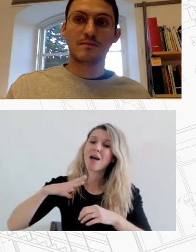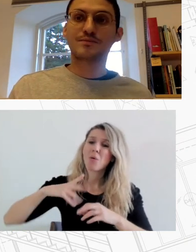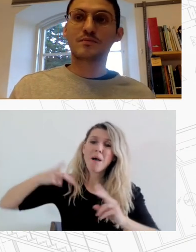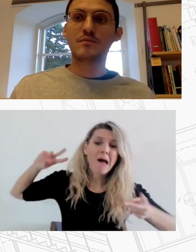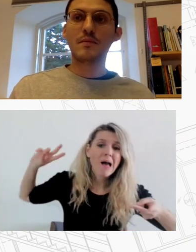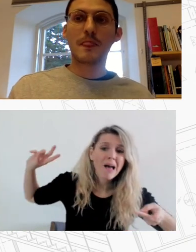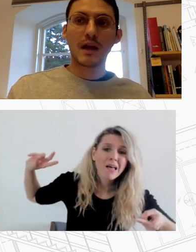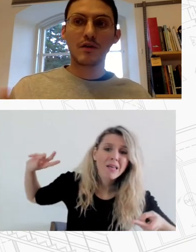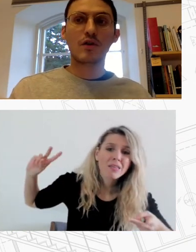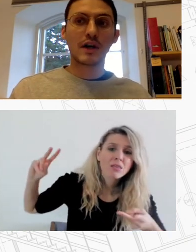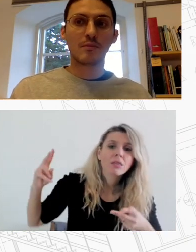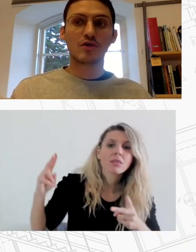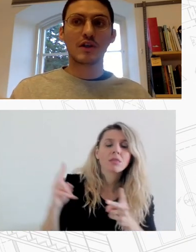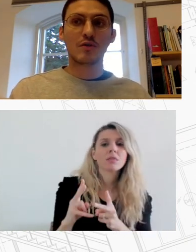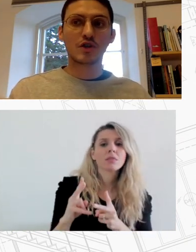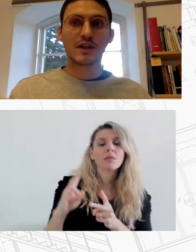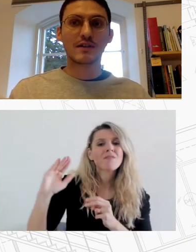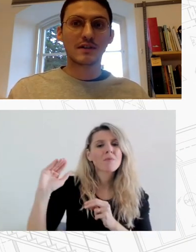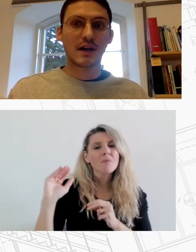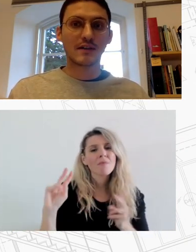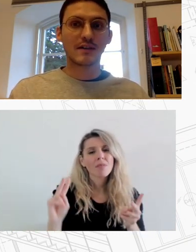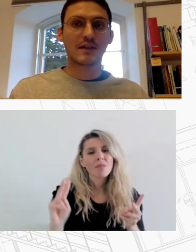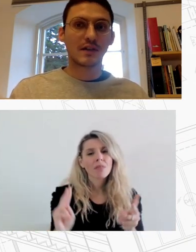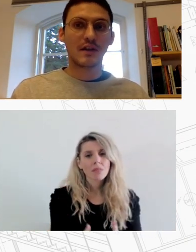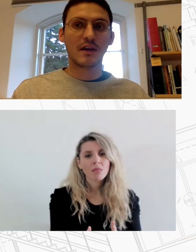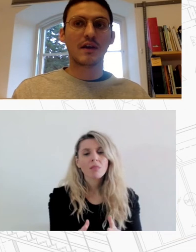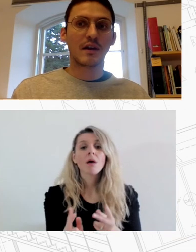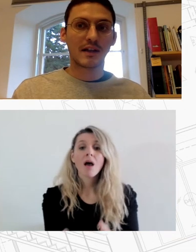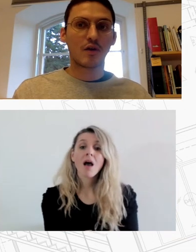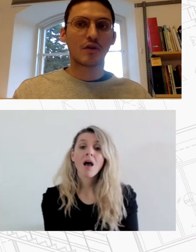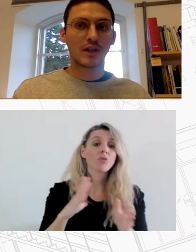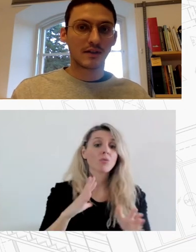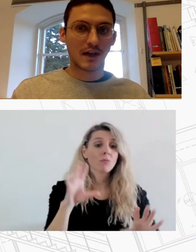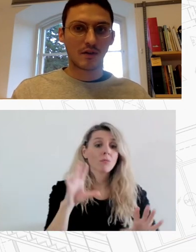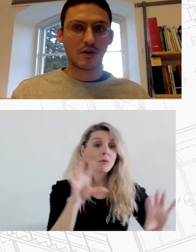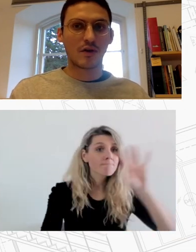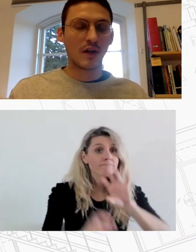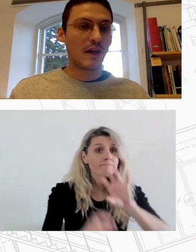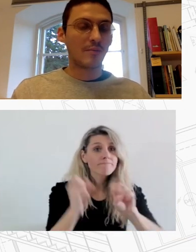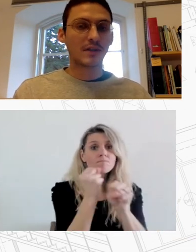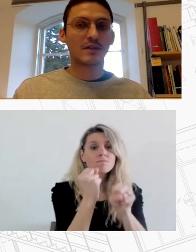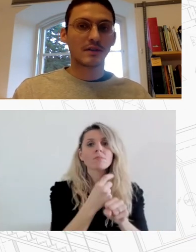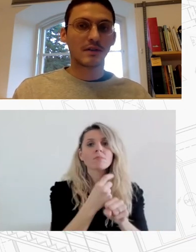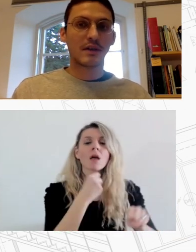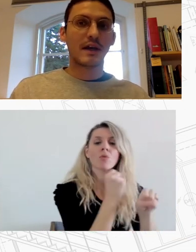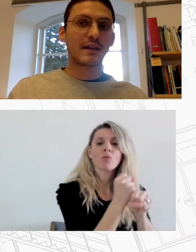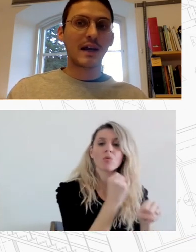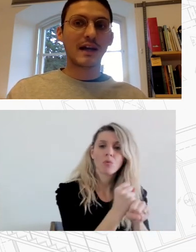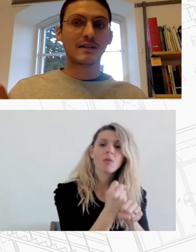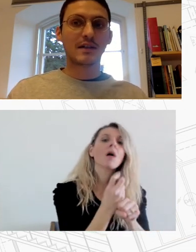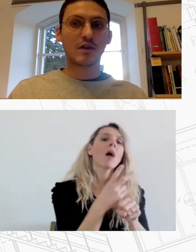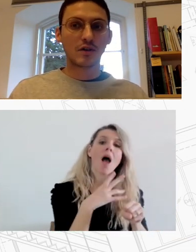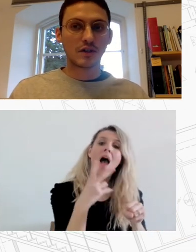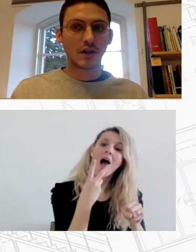ενώ ο αριθμός των ατόμων σε αναζήτηση εργασίας αυξήθηκε κατά 80% Επίσης έχει